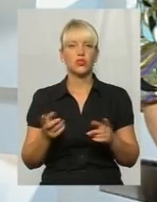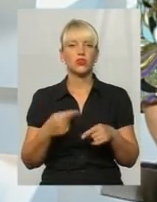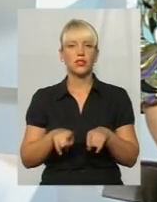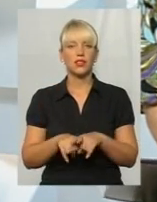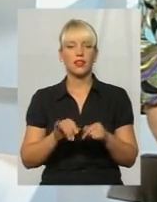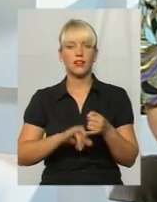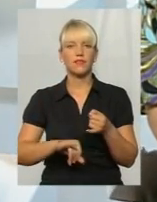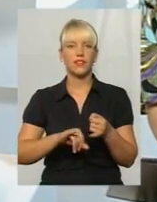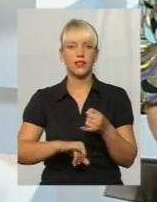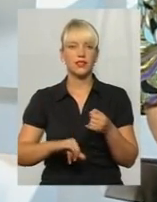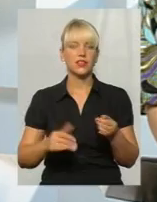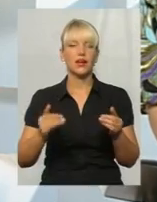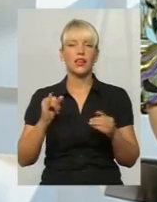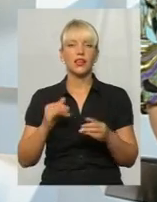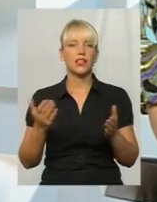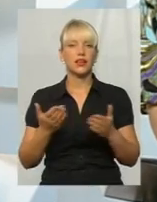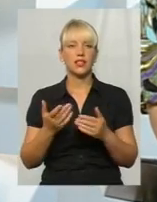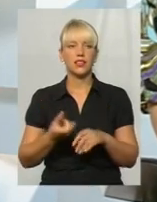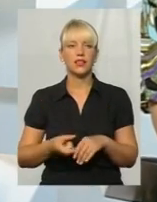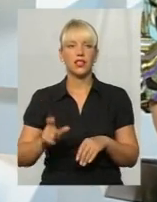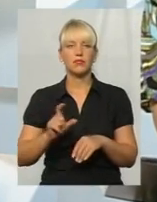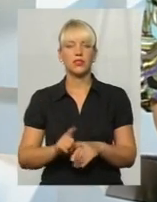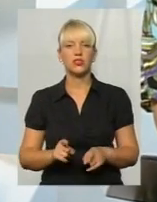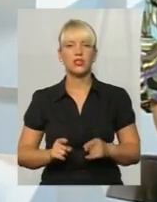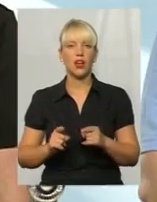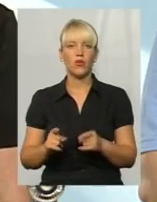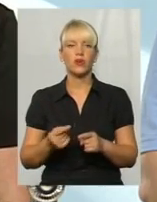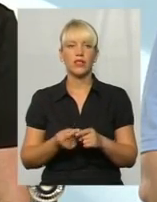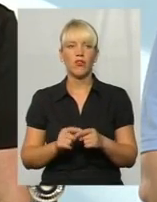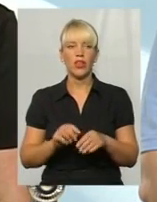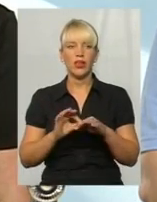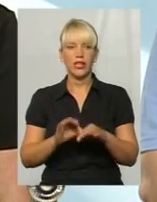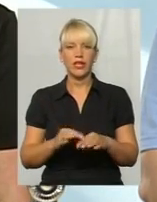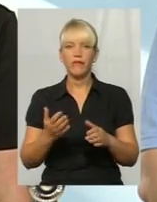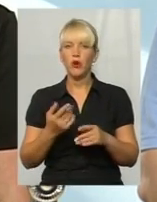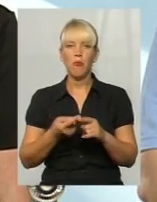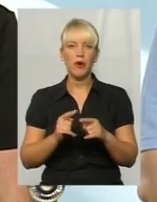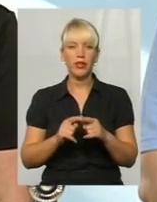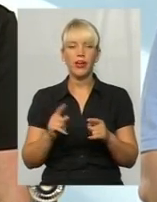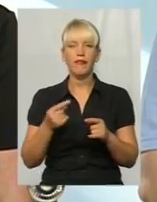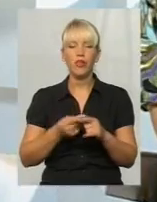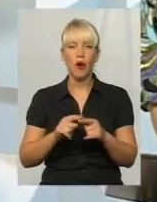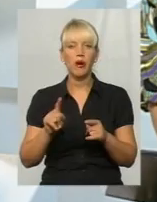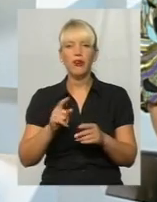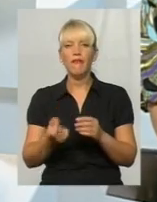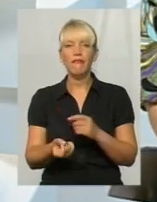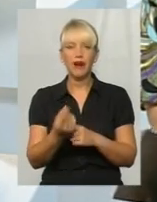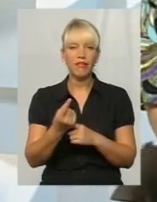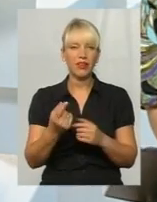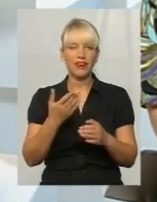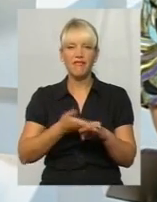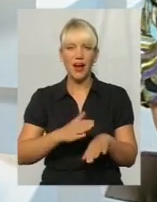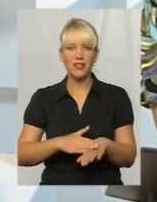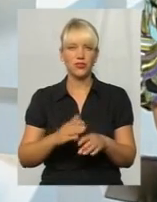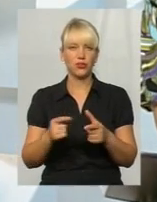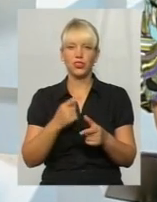інфекція і які найбільші загрози вона несе, в чому це? Це в тому, що її важко виявити, не зразу